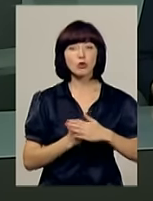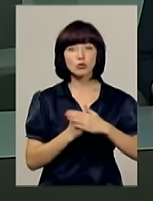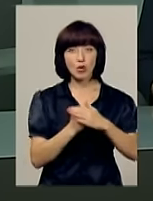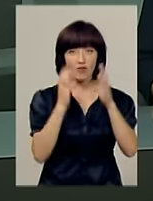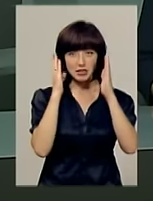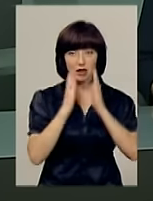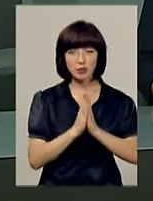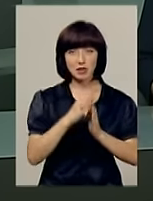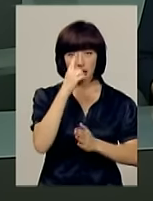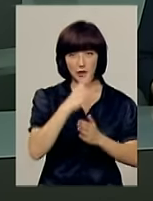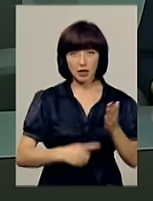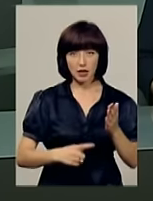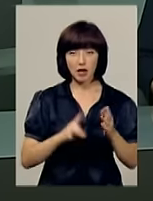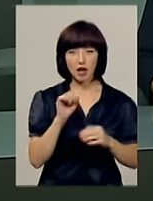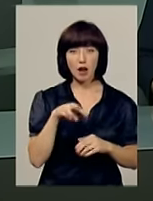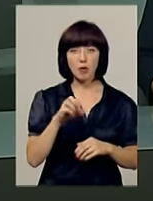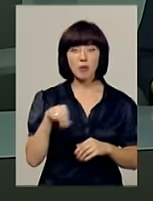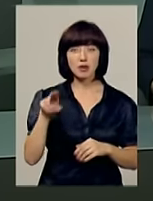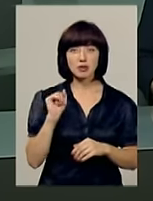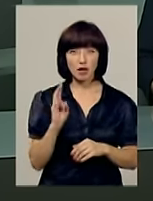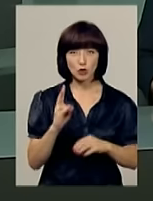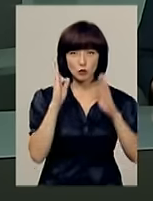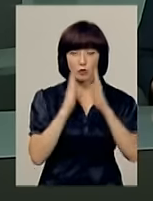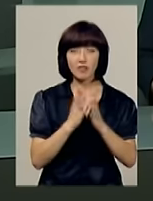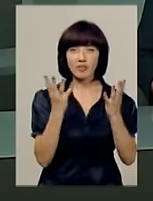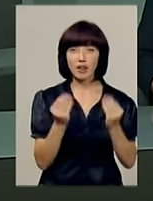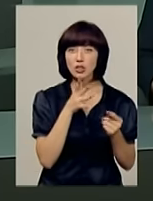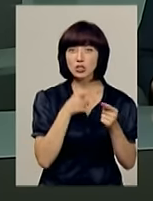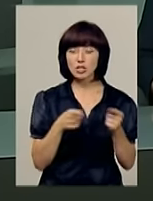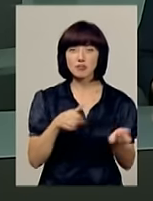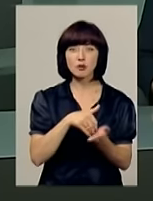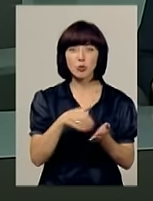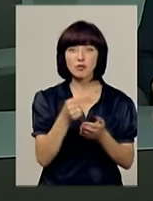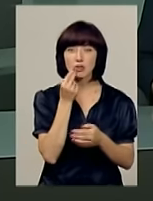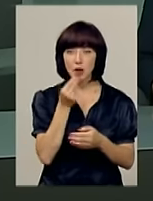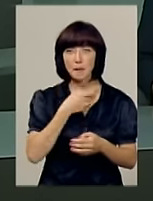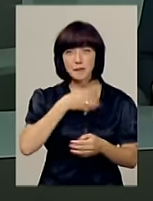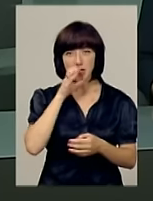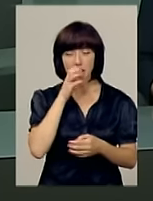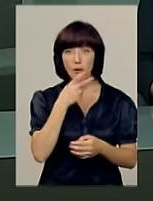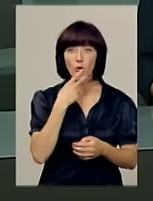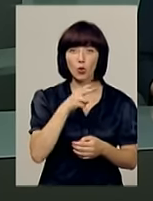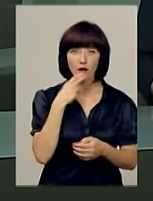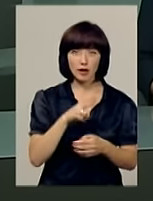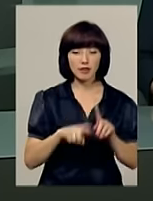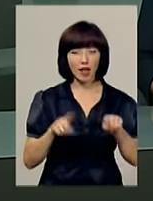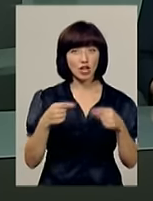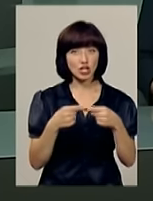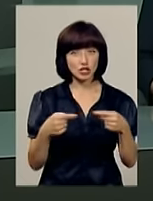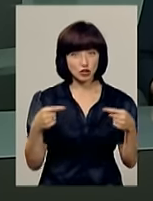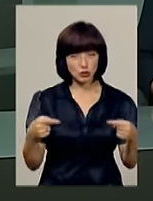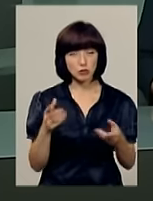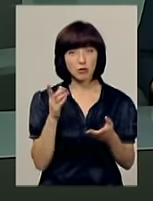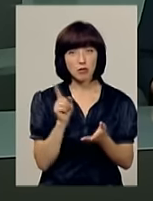Впродовж місяця Рамадан мусульмани зобов'язані в денний час відмовитися від прийому їжі, пиття, куріння, деяких інших речей,